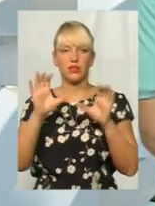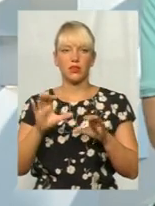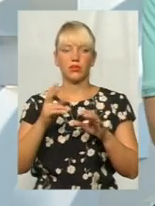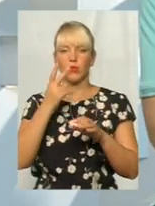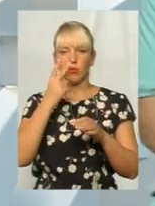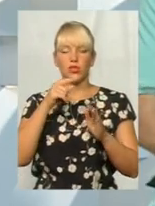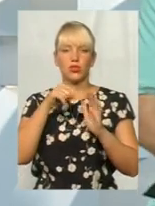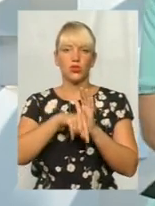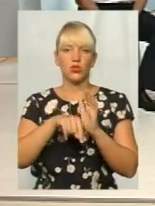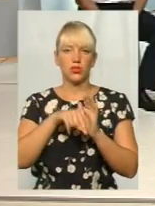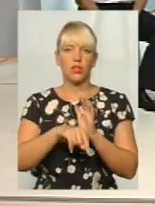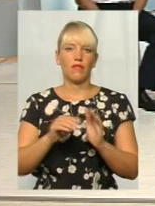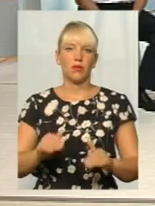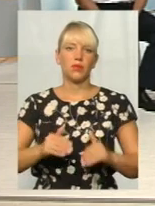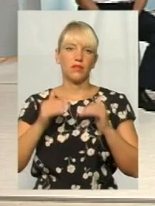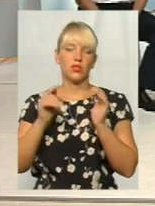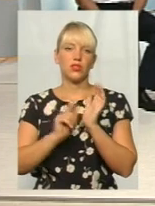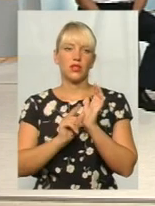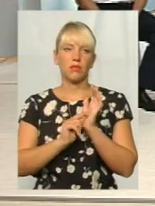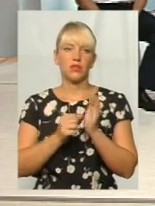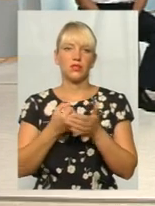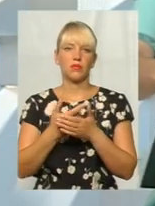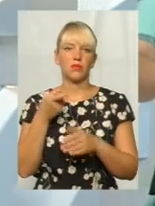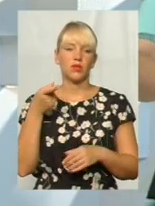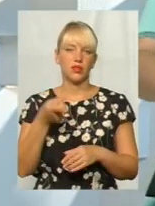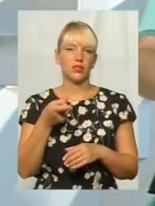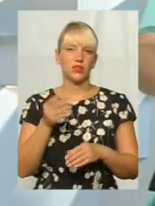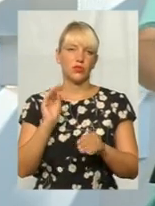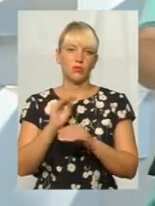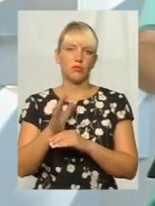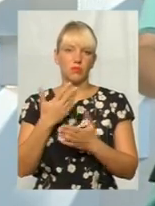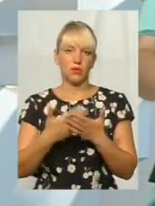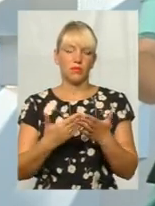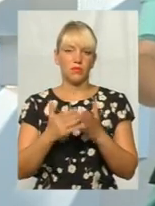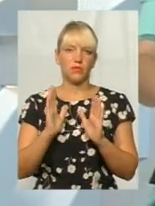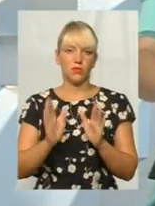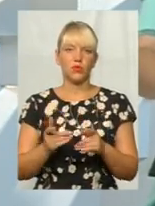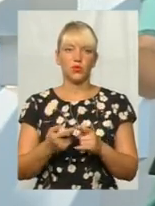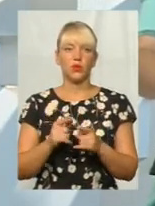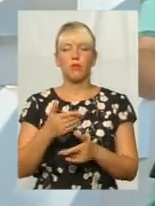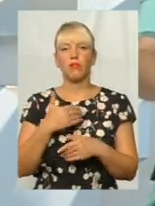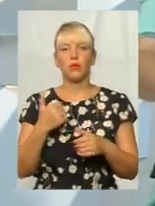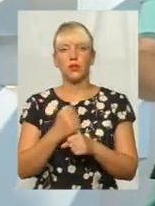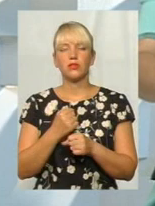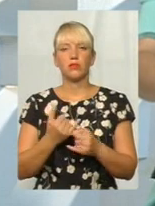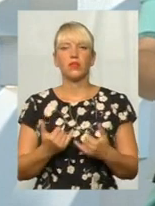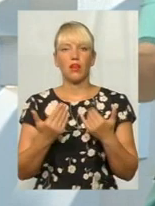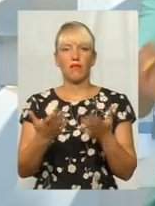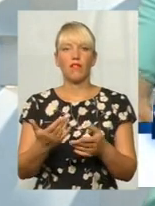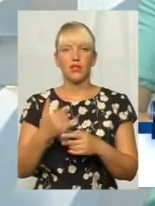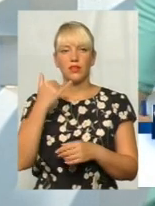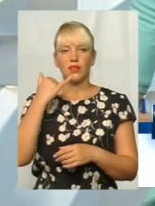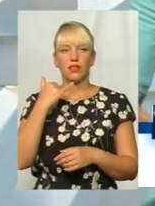підвищення в своїй пенсійній виплаті. До тисячі гривень, скажімо. Дякую за відповідь. Нагадую, глядачам працюємо для вас. 096 68